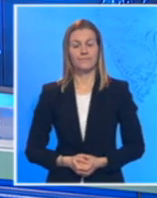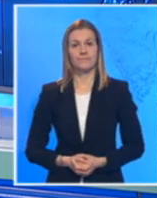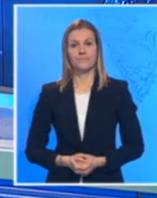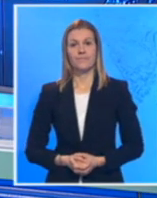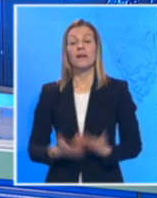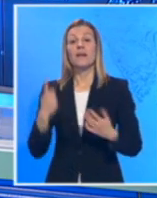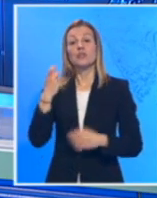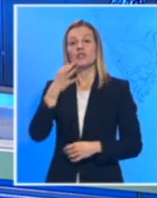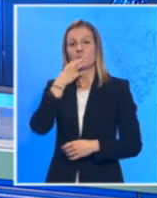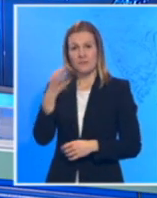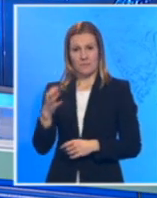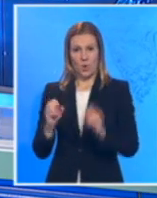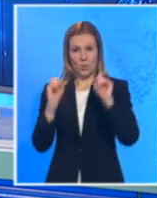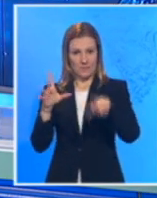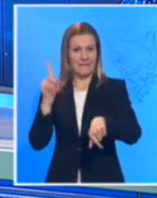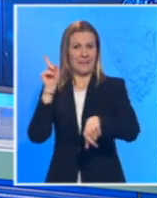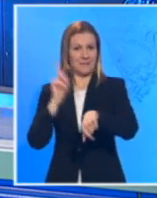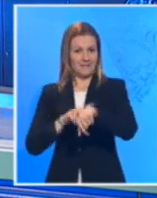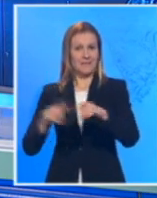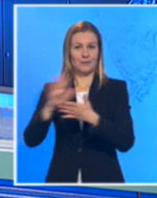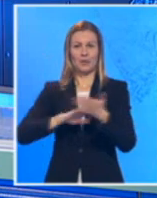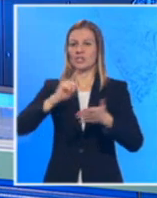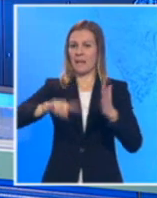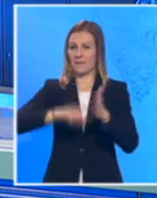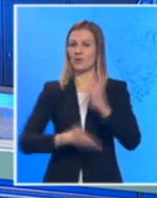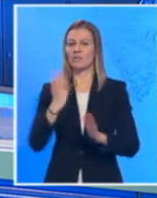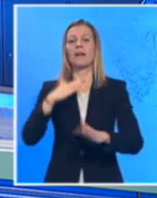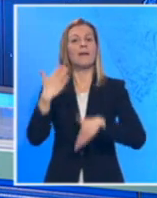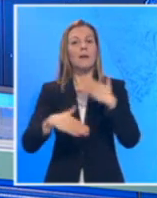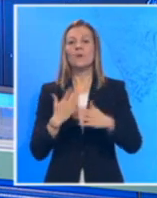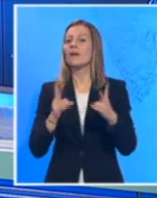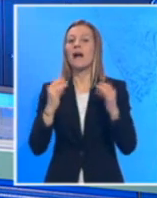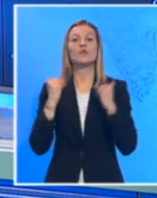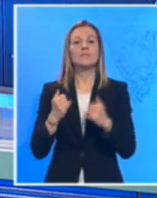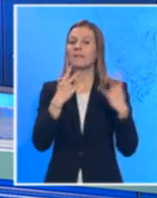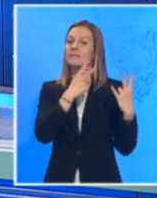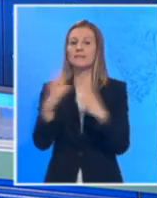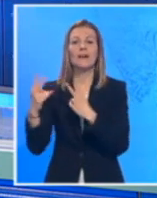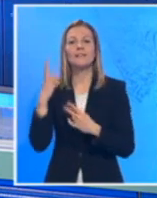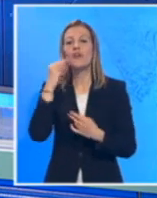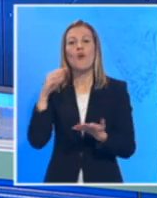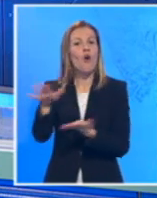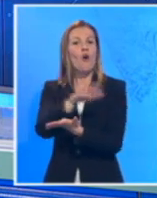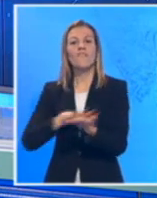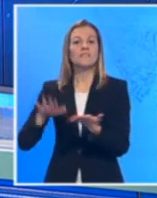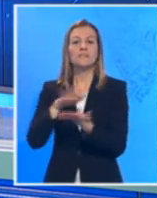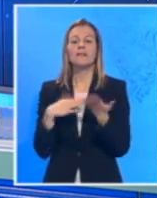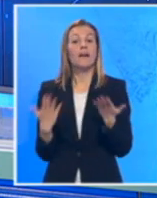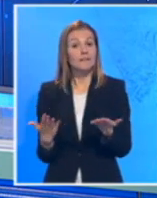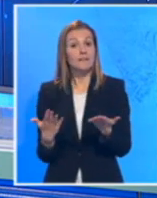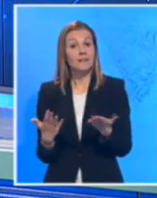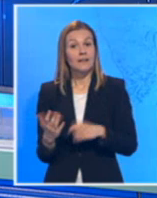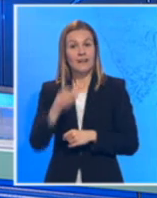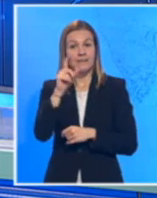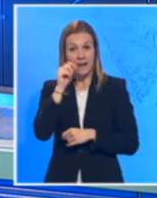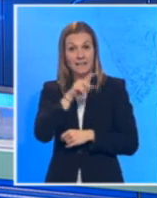Dražene, od 17 časova nas nazije zabrna kretanja. Kakva je slika na ulicama Novog Sada i da